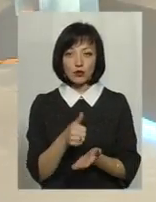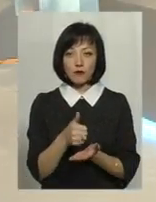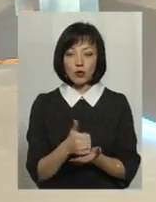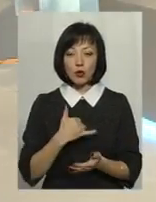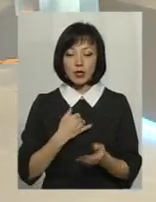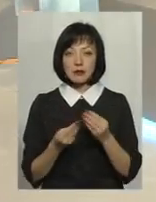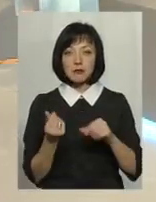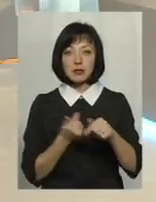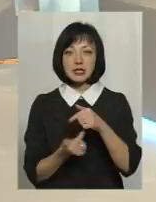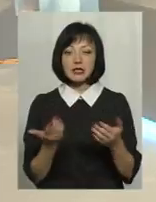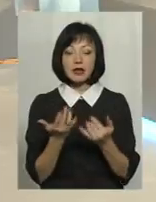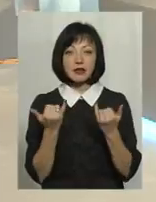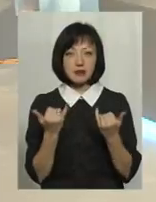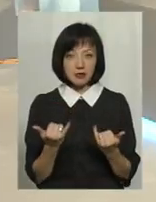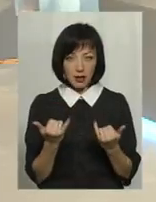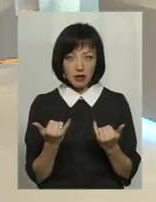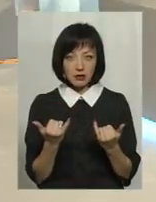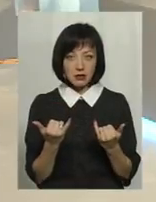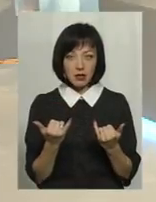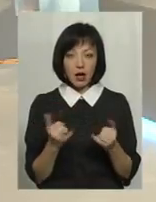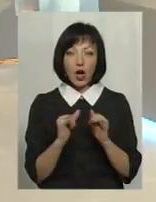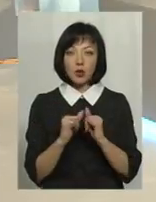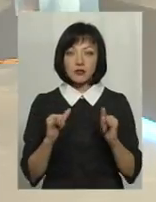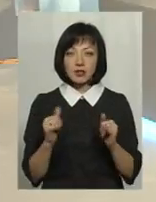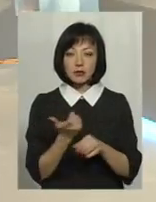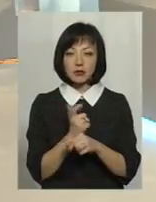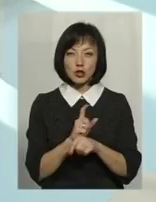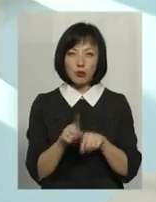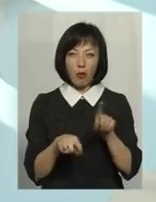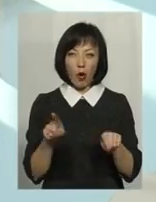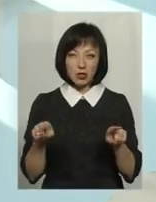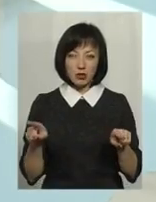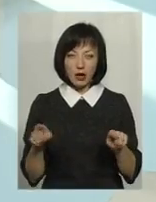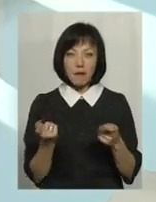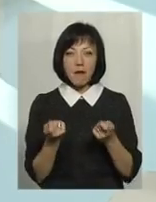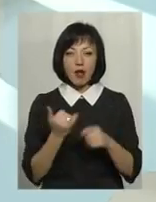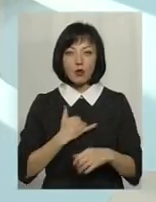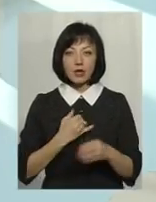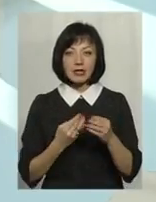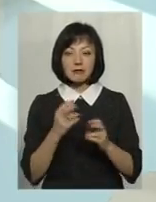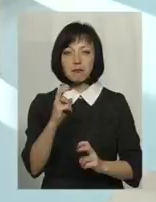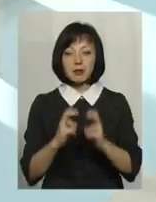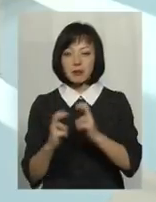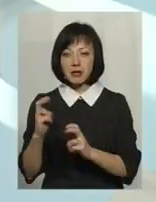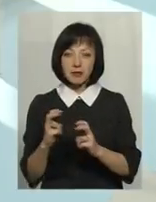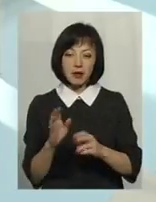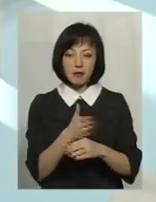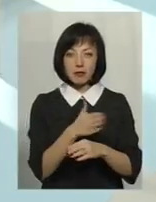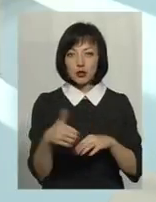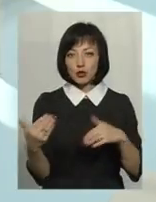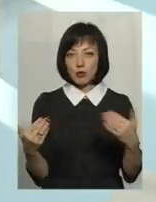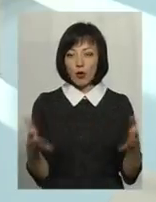нас бізнес, який зараз досить так розвинути, він більш поодинокий. Мало у нас підприємств, які між собою би ефективно